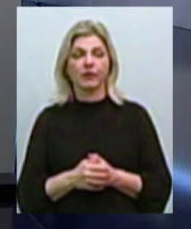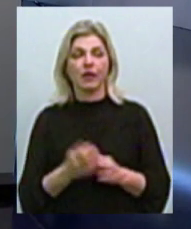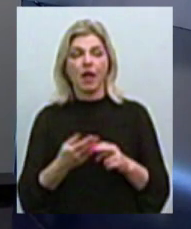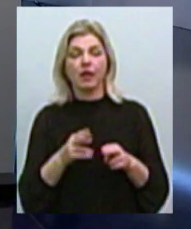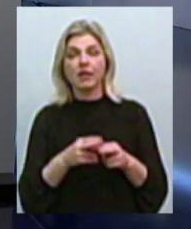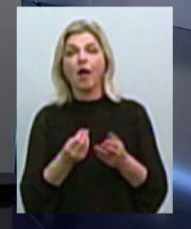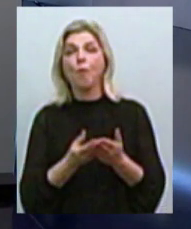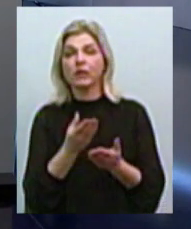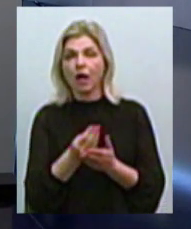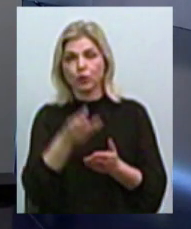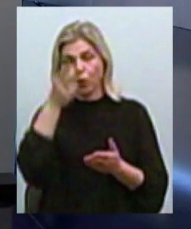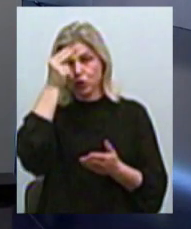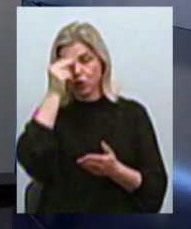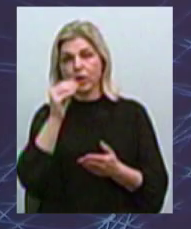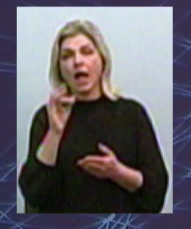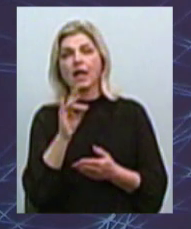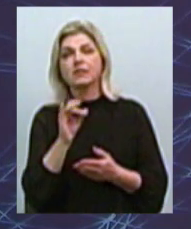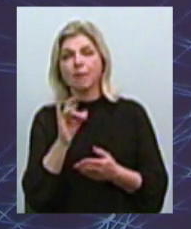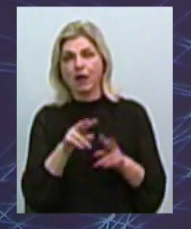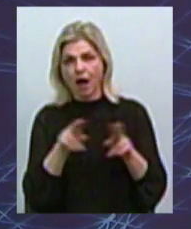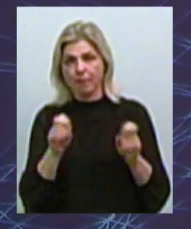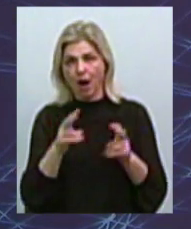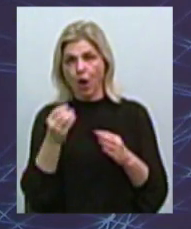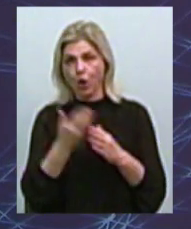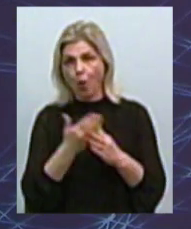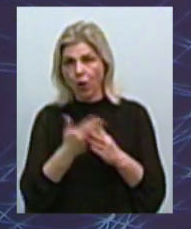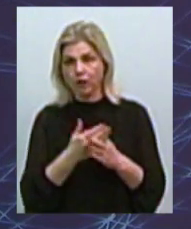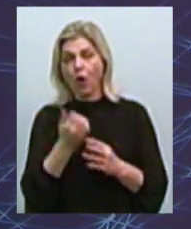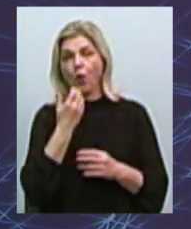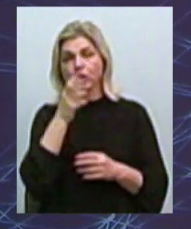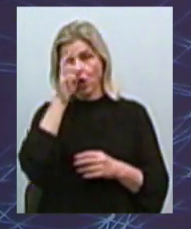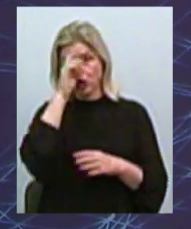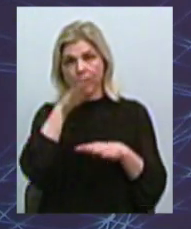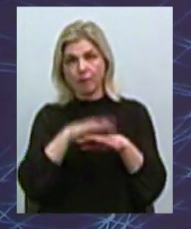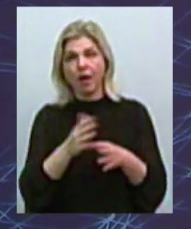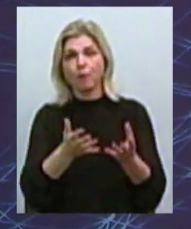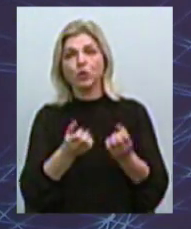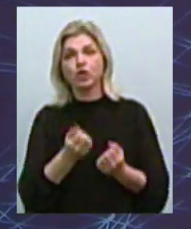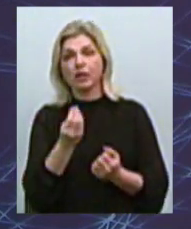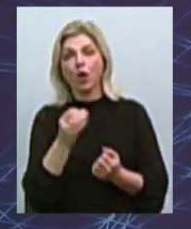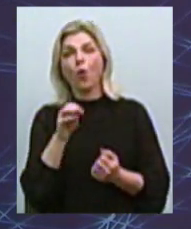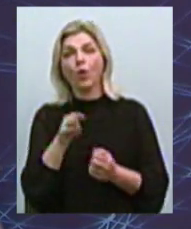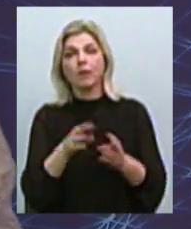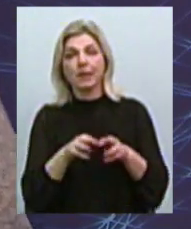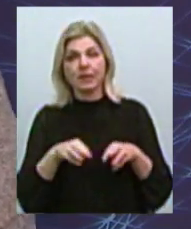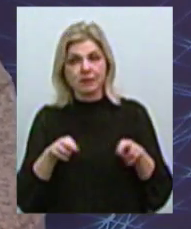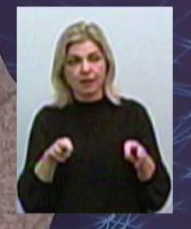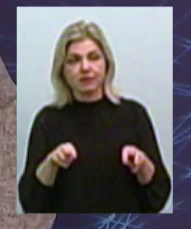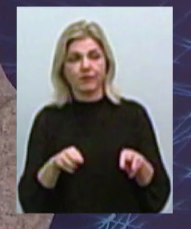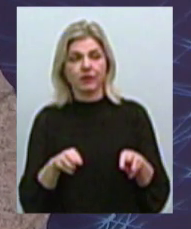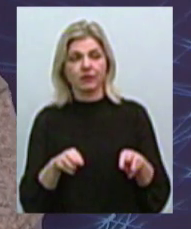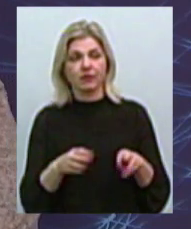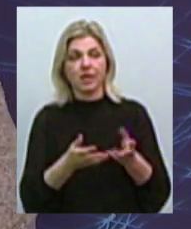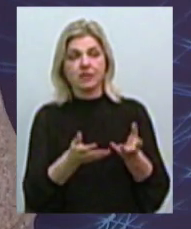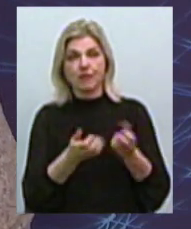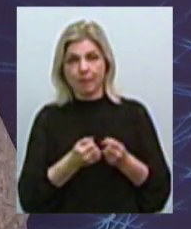він учтен в размері льготу. І коли Ощадбанк получає деньги від міністерства, він забирає себе